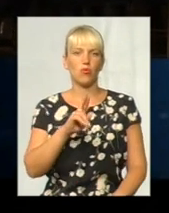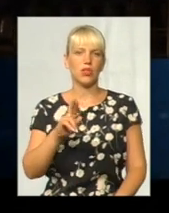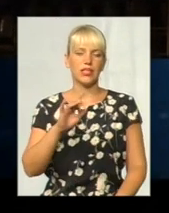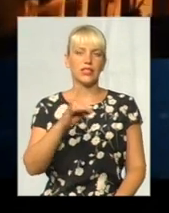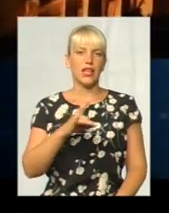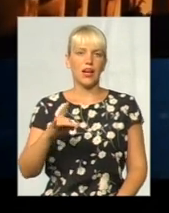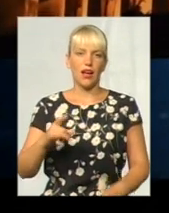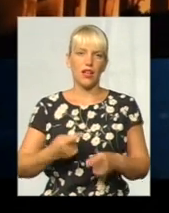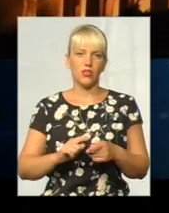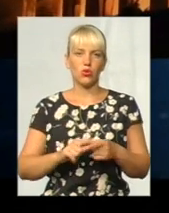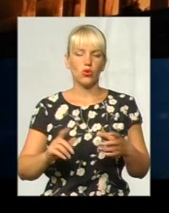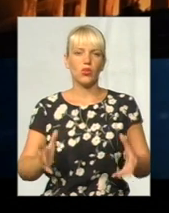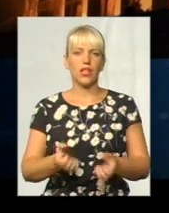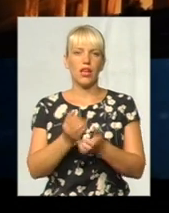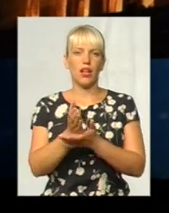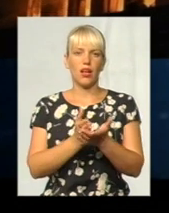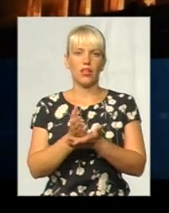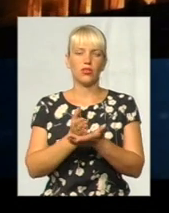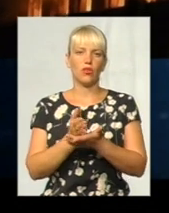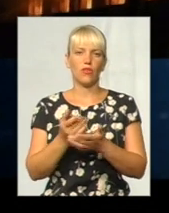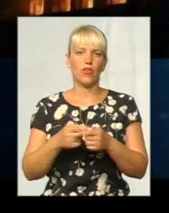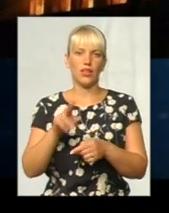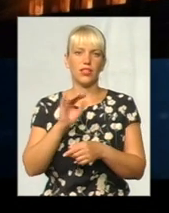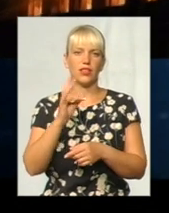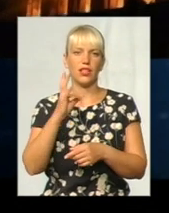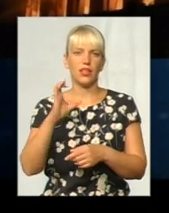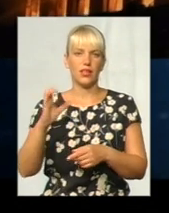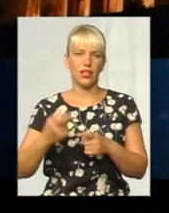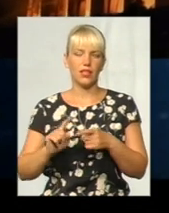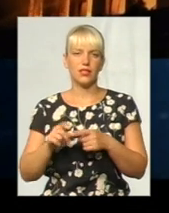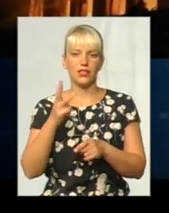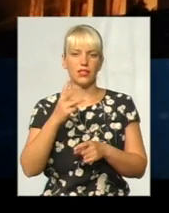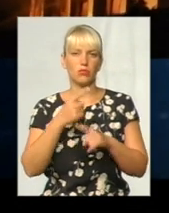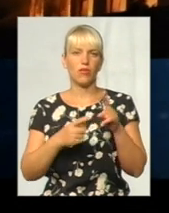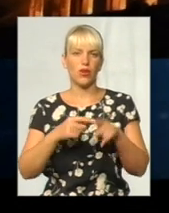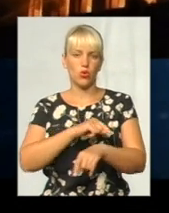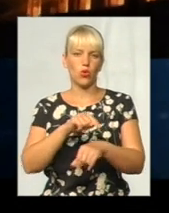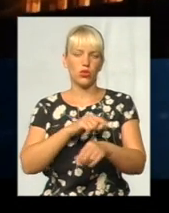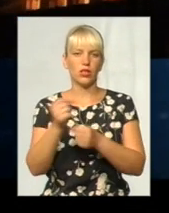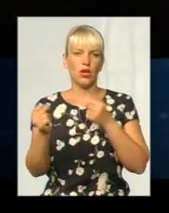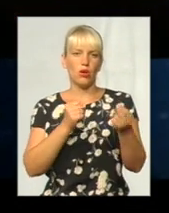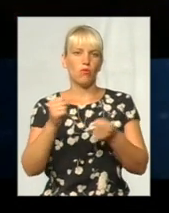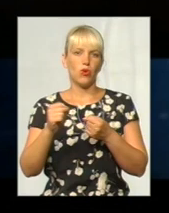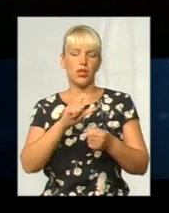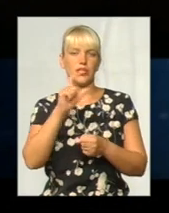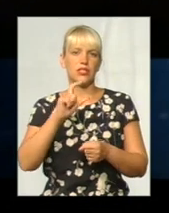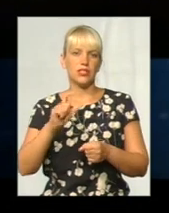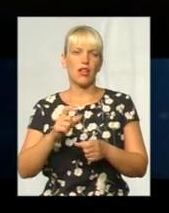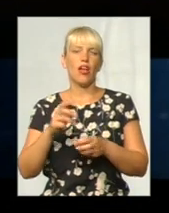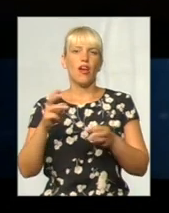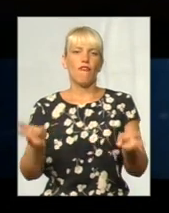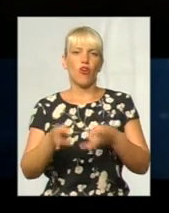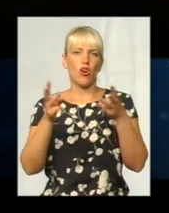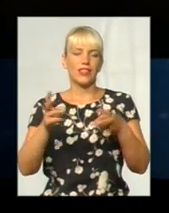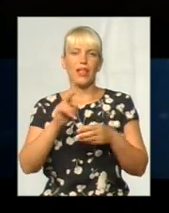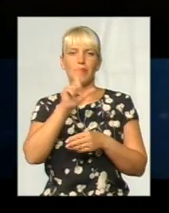районів. Рятувальники в складі ланок газово-тимозахисної служби понад 3,5 години боролися з вогнем з висувних автодробин, колінчастих підіймачів